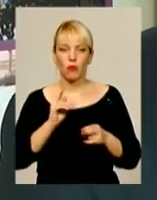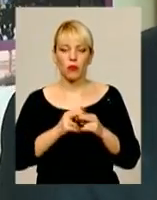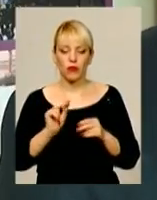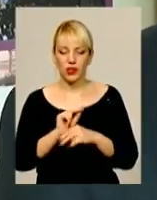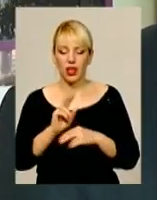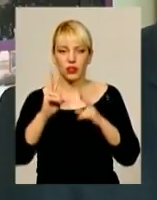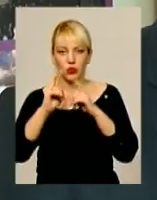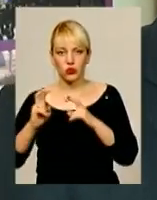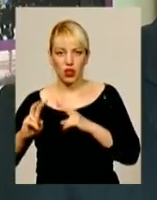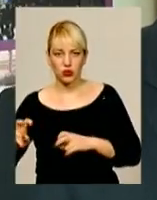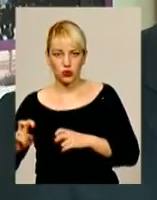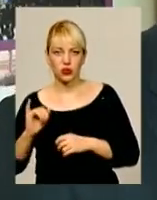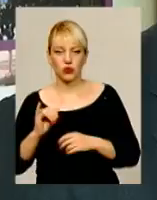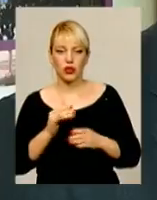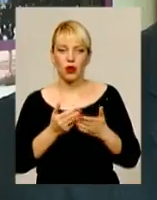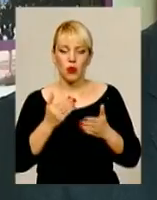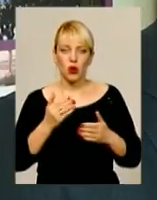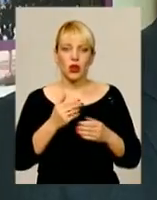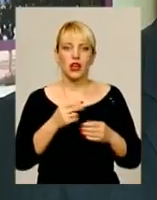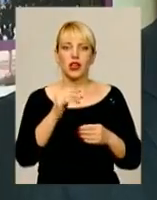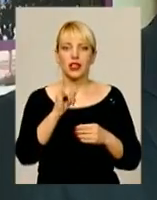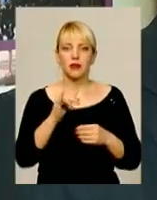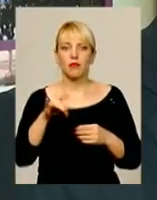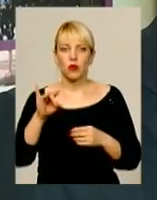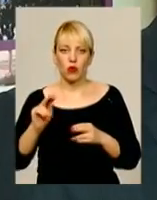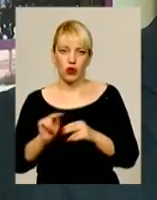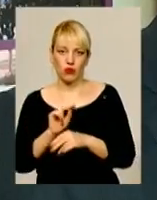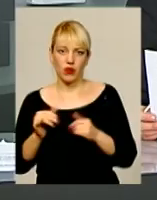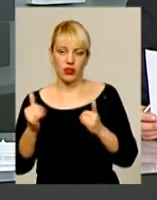як про діагностику раннього, як про лікування сучасне.